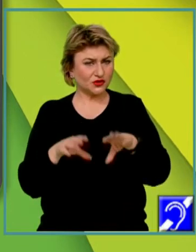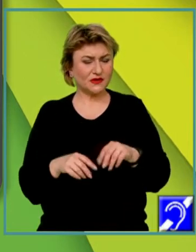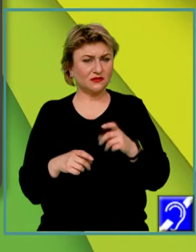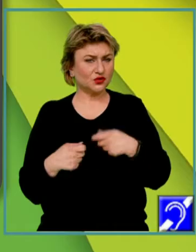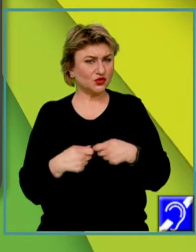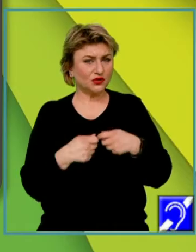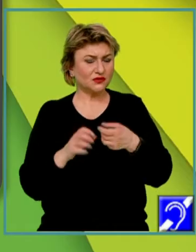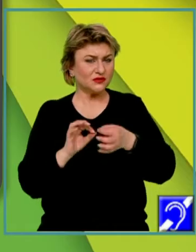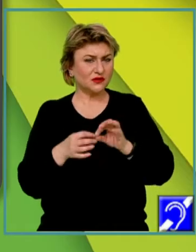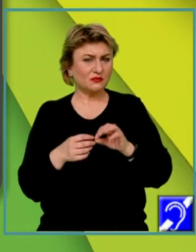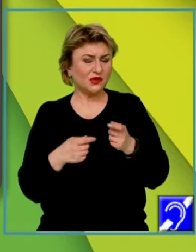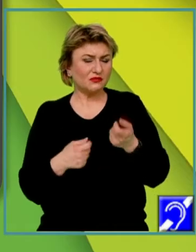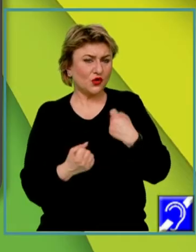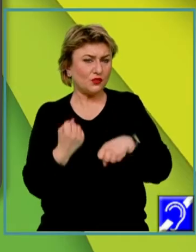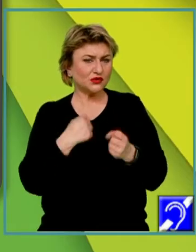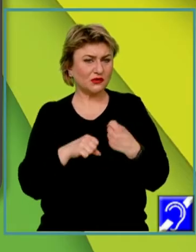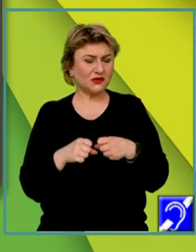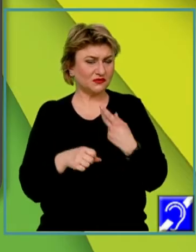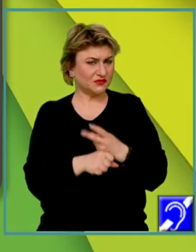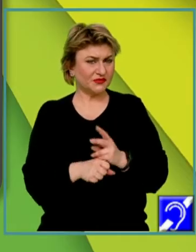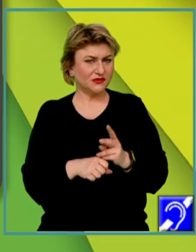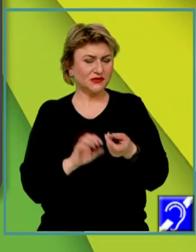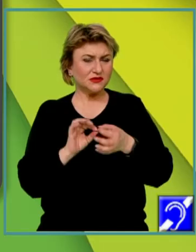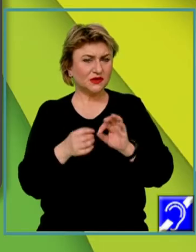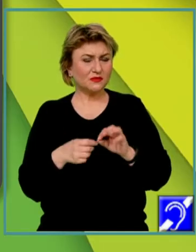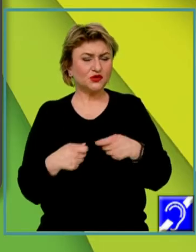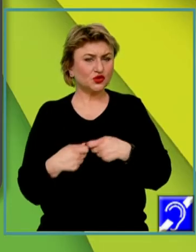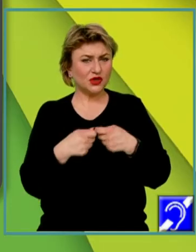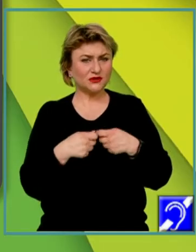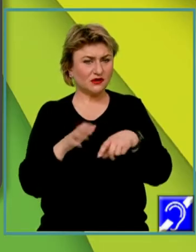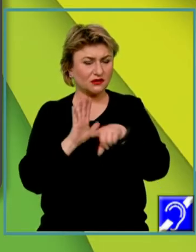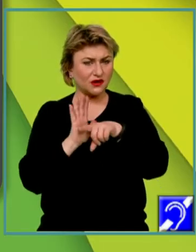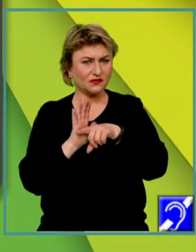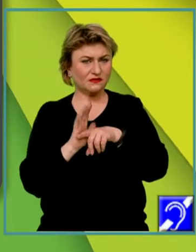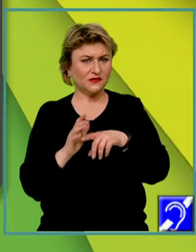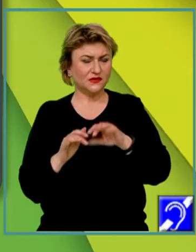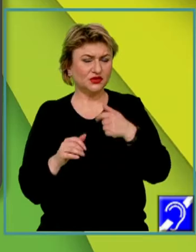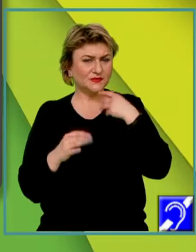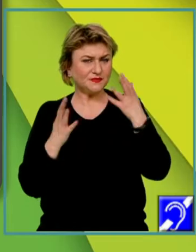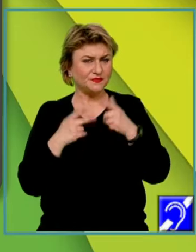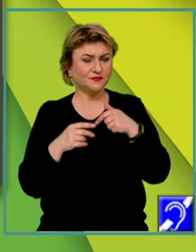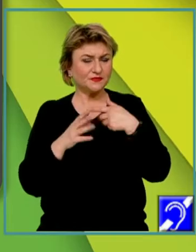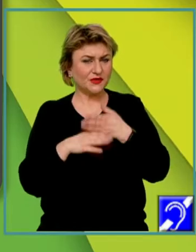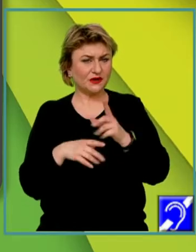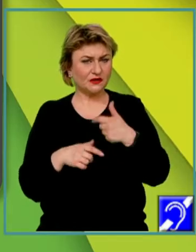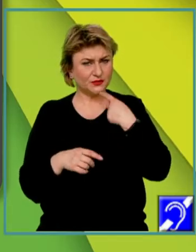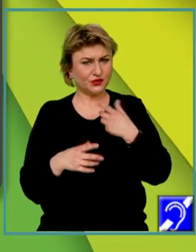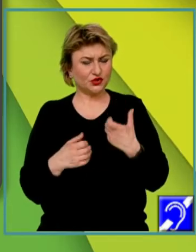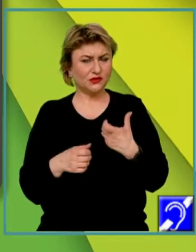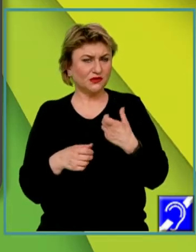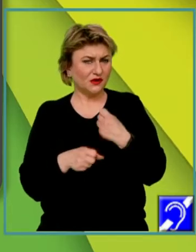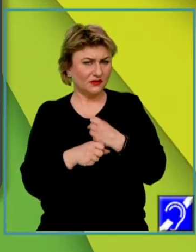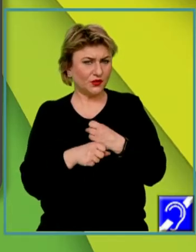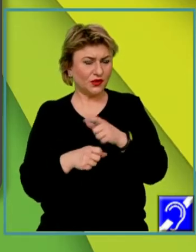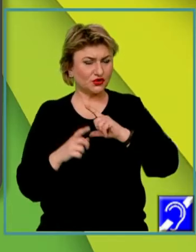un comportament deviant și anume vorbind despre socializarea negativă. Concluzionăm prin a menționa că în funcție de realizarea